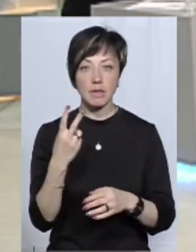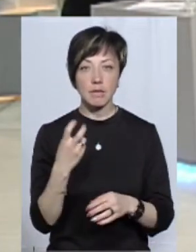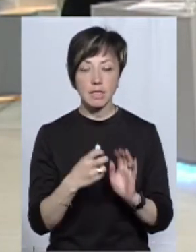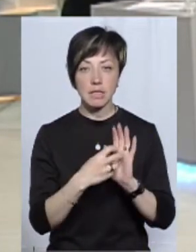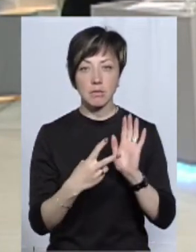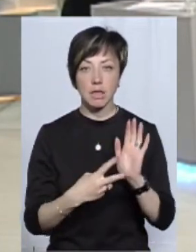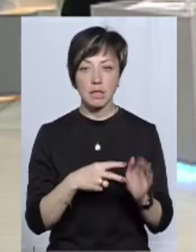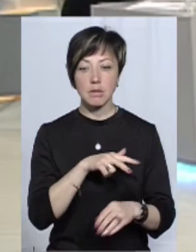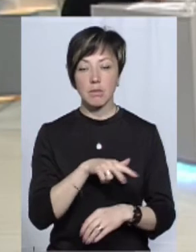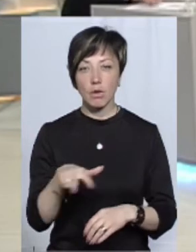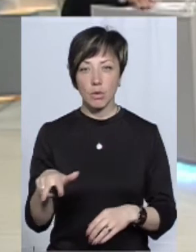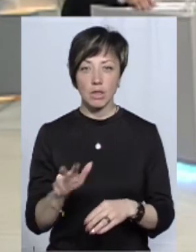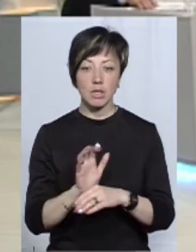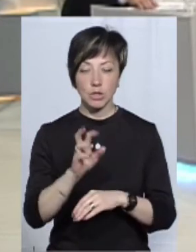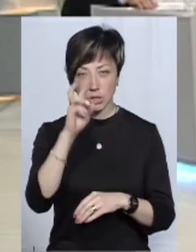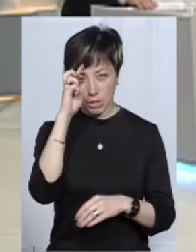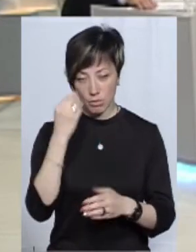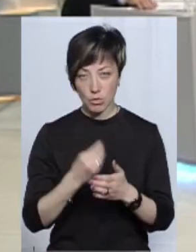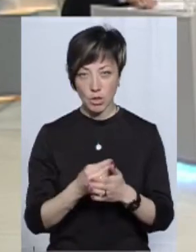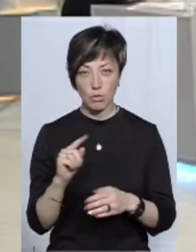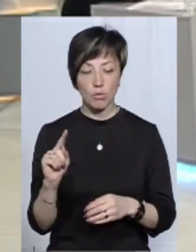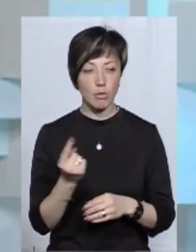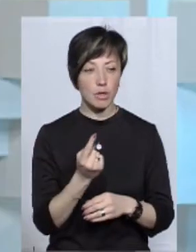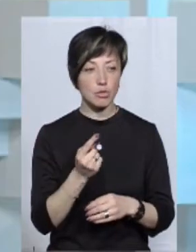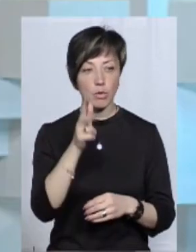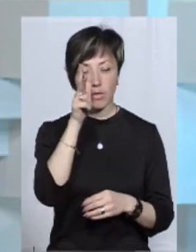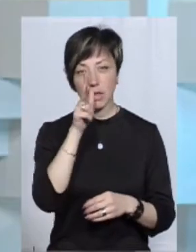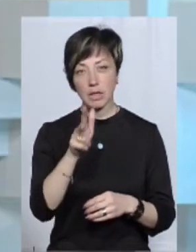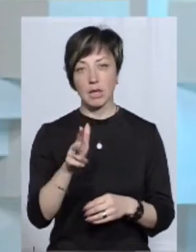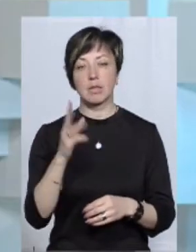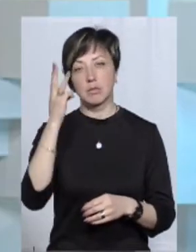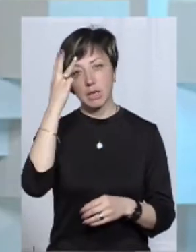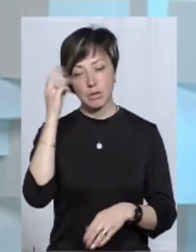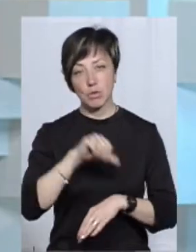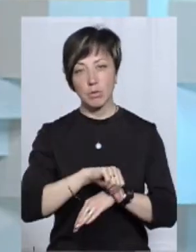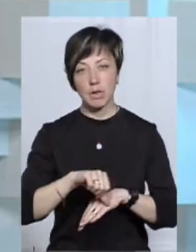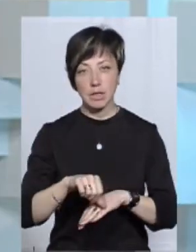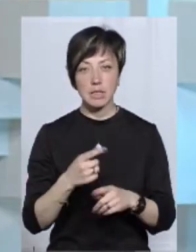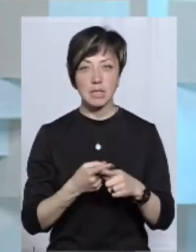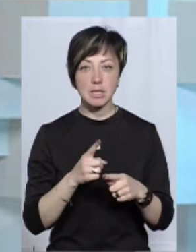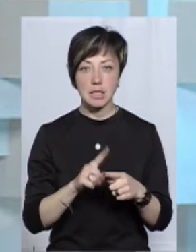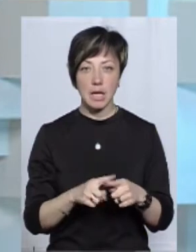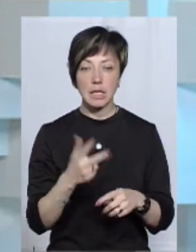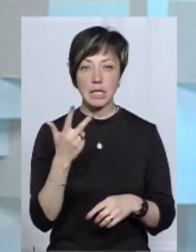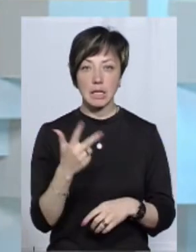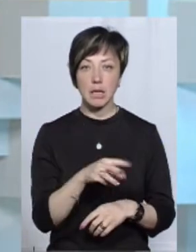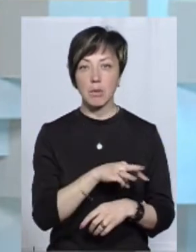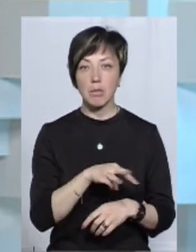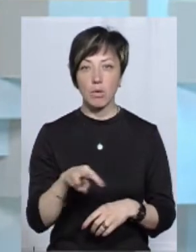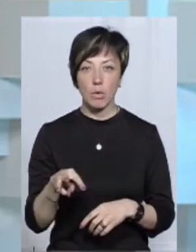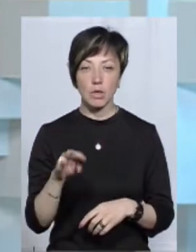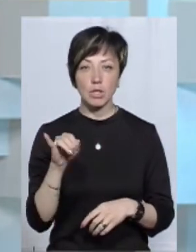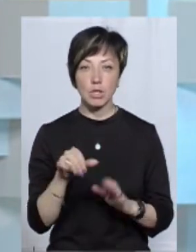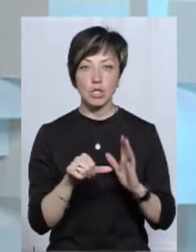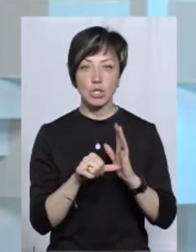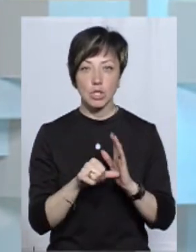217 мільйонів надійшли до державного бюджету у першому кварталі Смельницької митниці. Це на 3 мільйони і